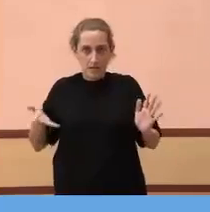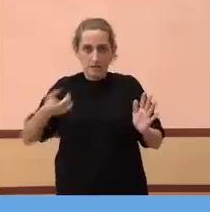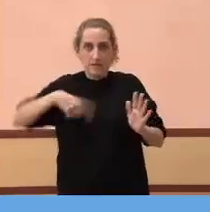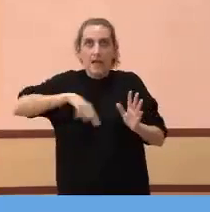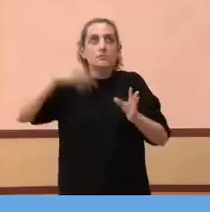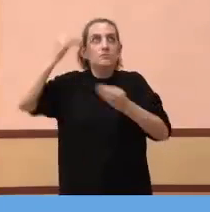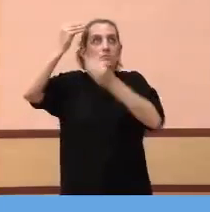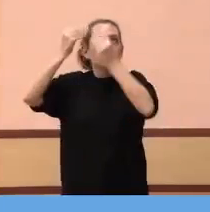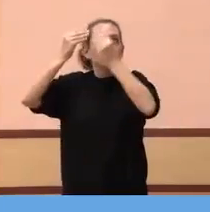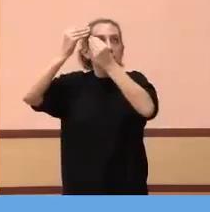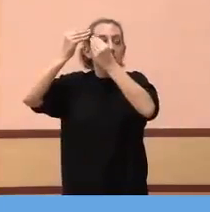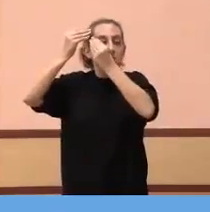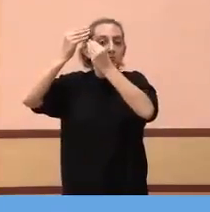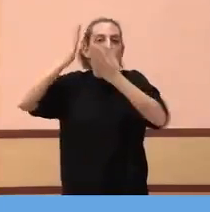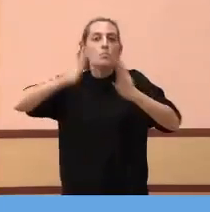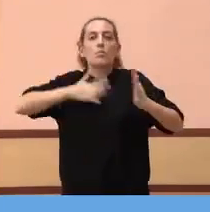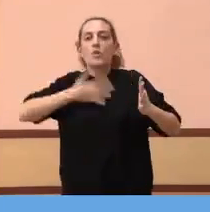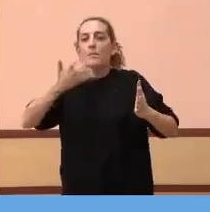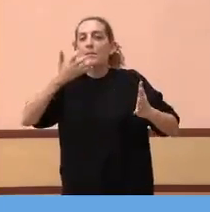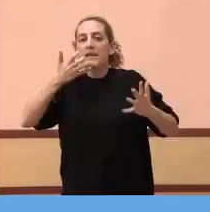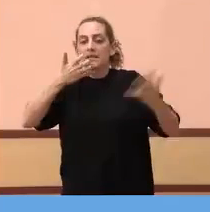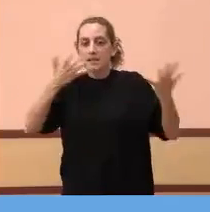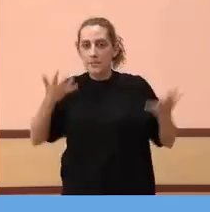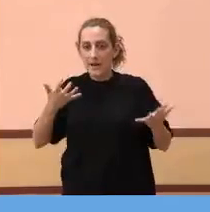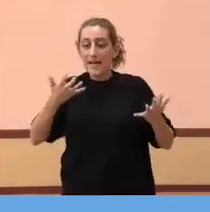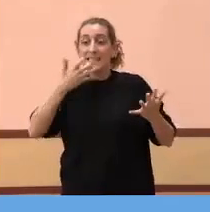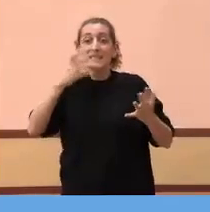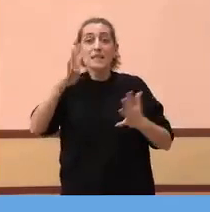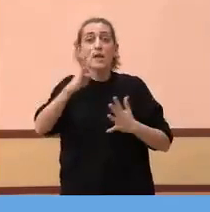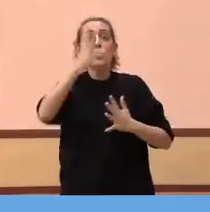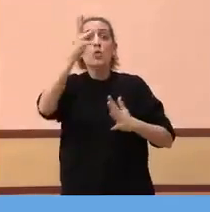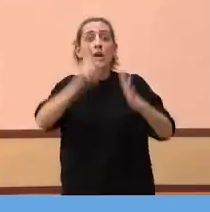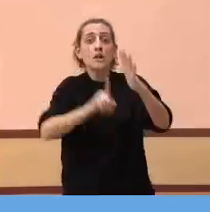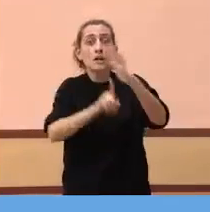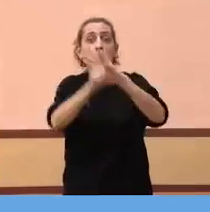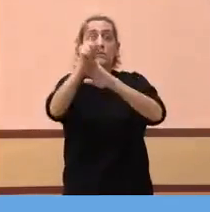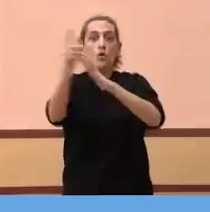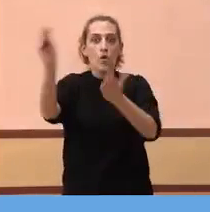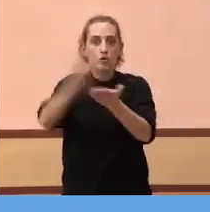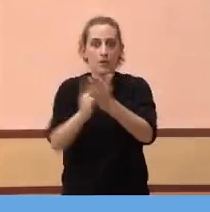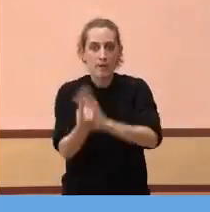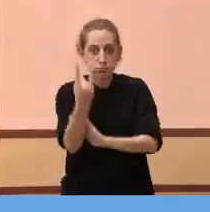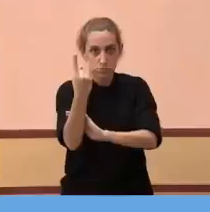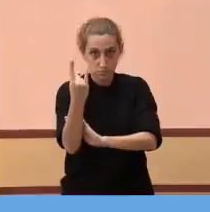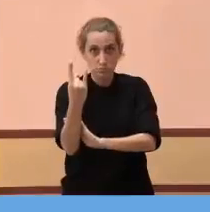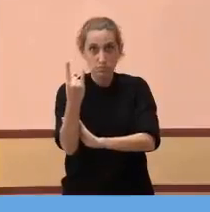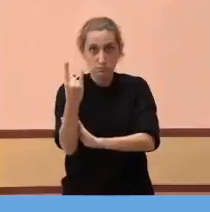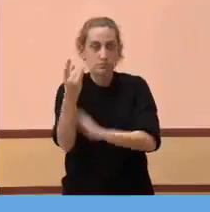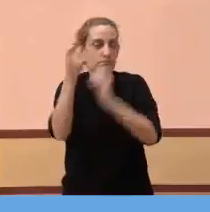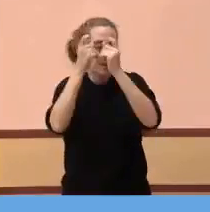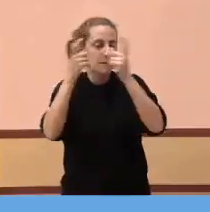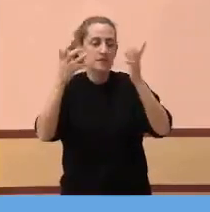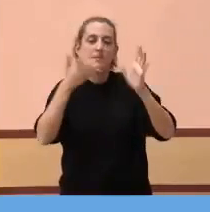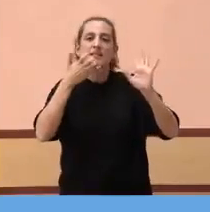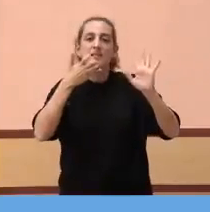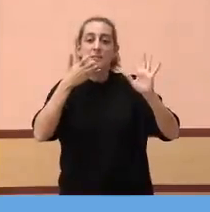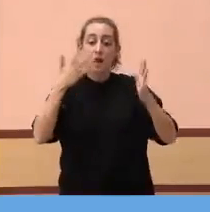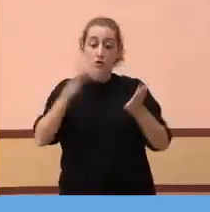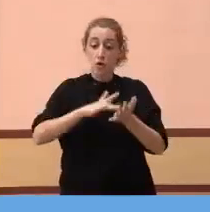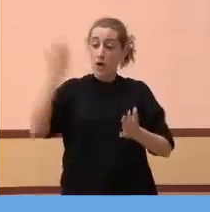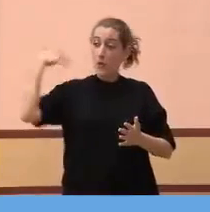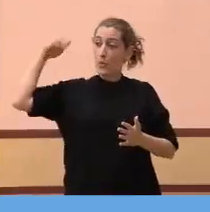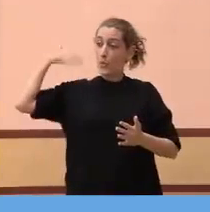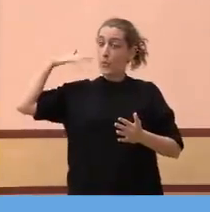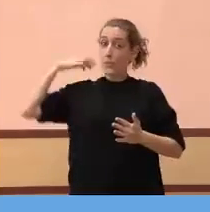supòsit, però és un supòsit que podem aplicar per si arribés una quarta onada. Imagini's que si davant, al començar la tercera